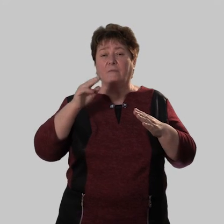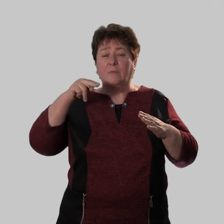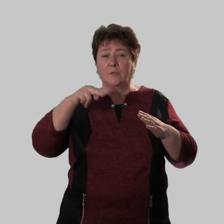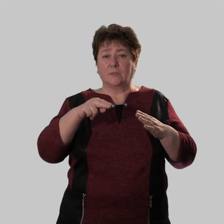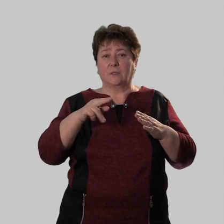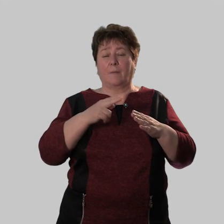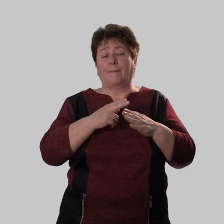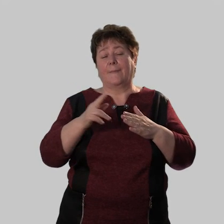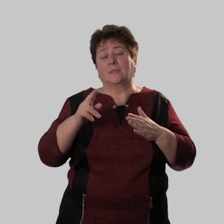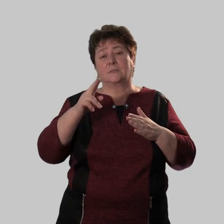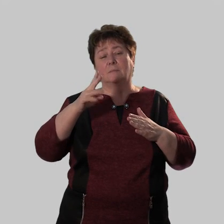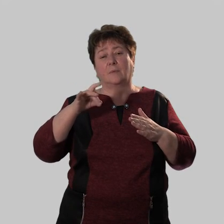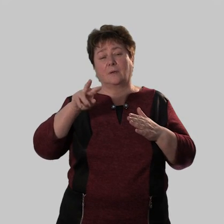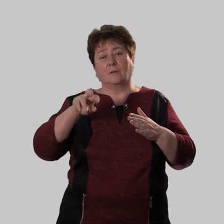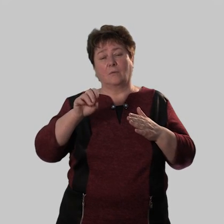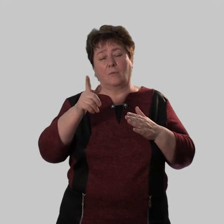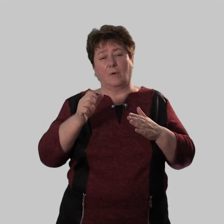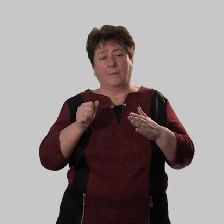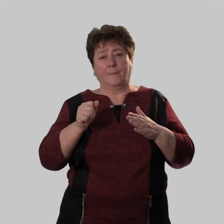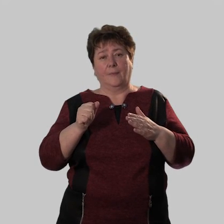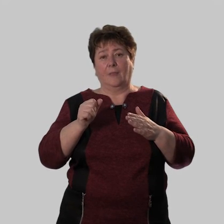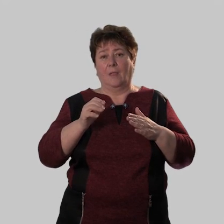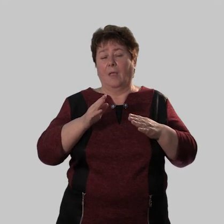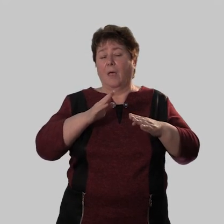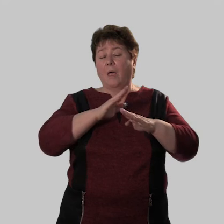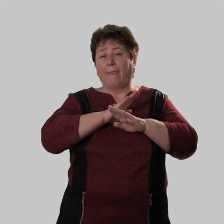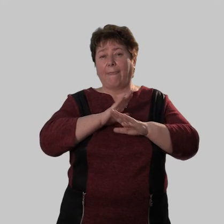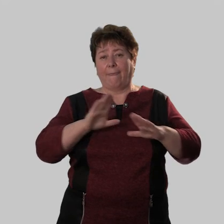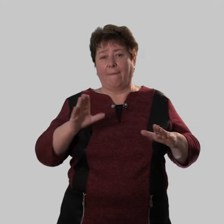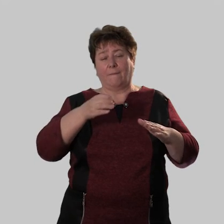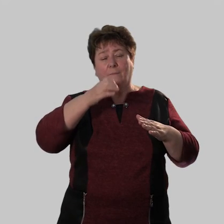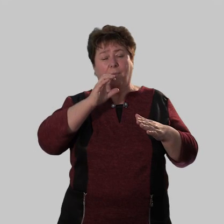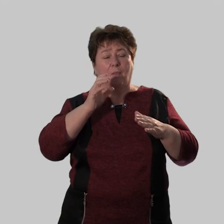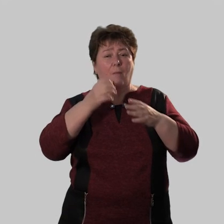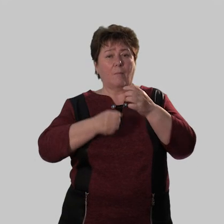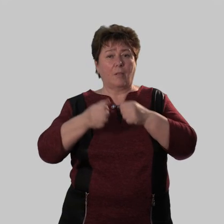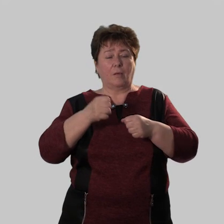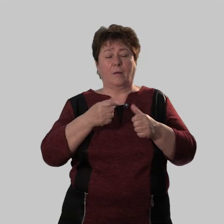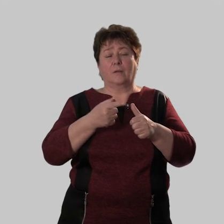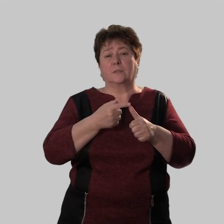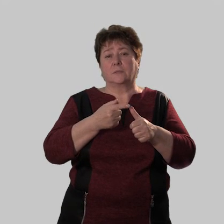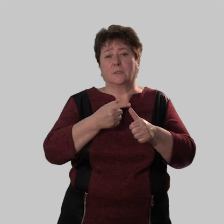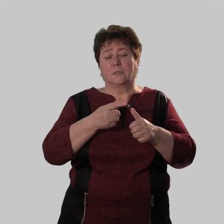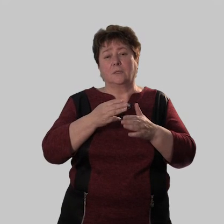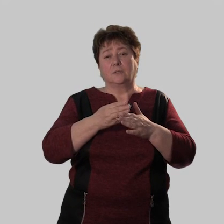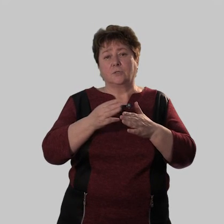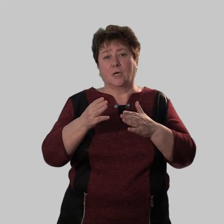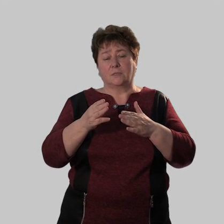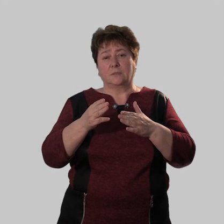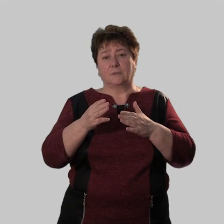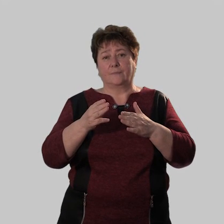Винительный падеж без предлога. Не выпила молока. Обозначает